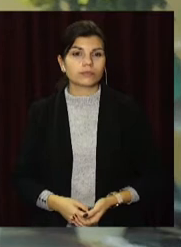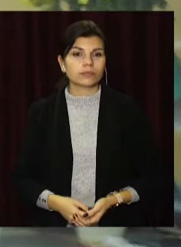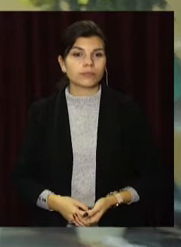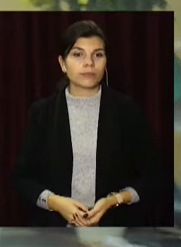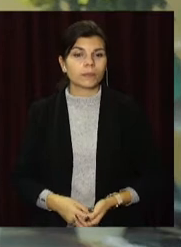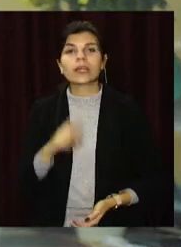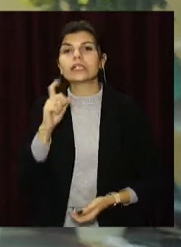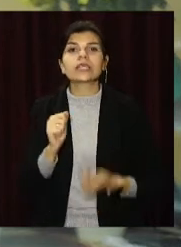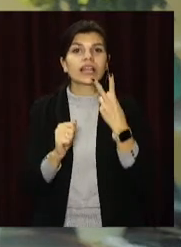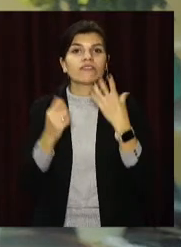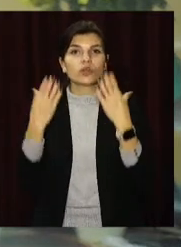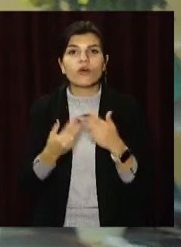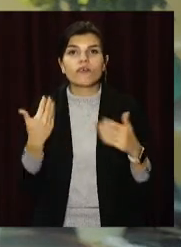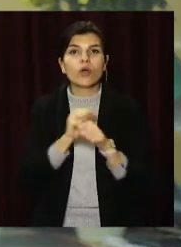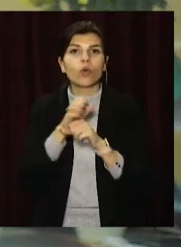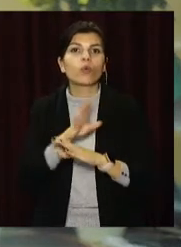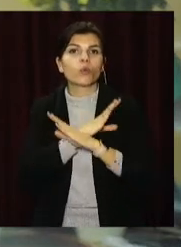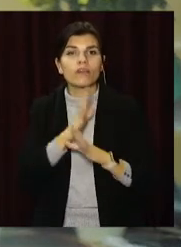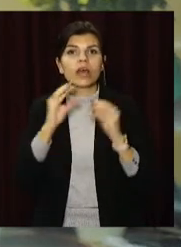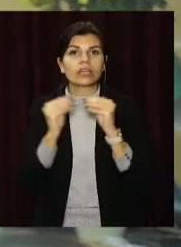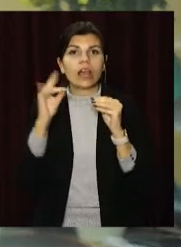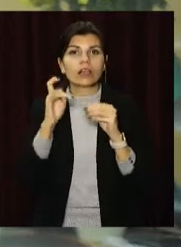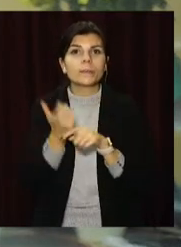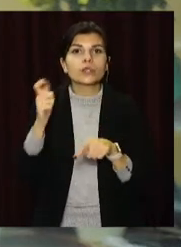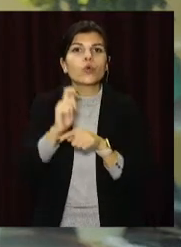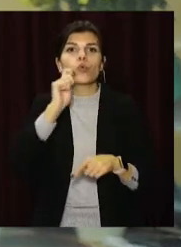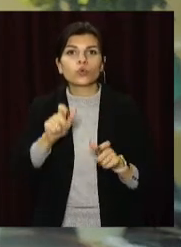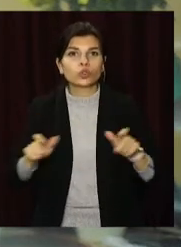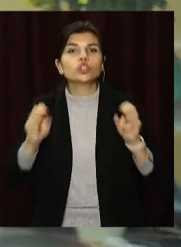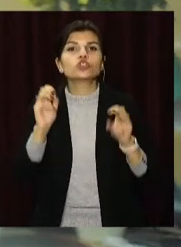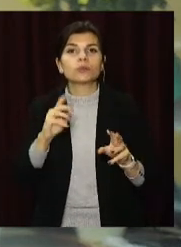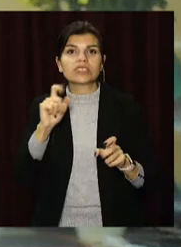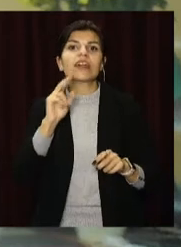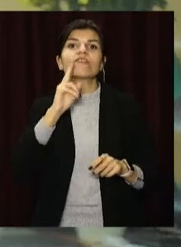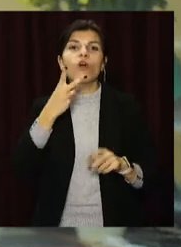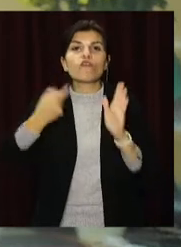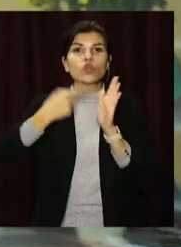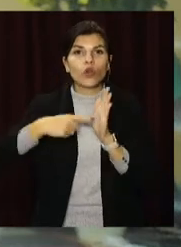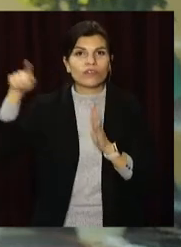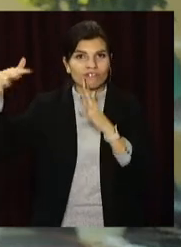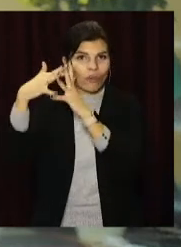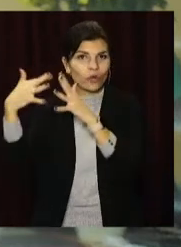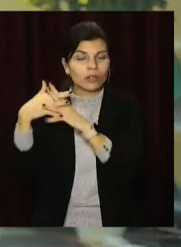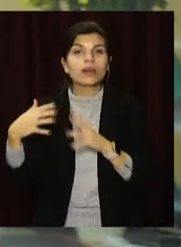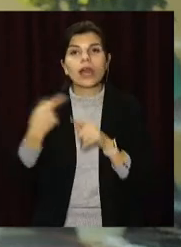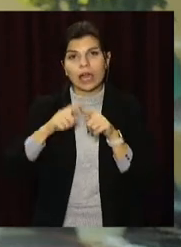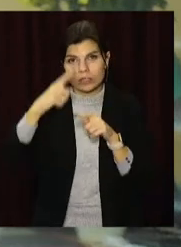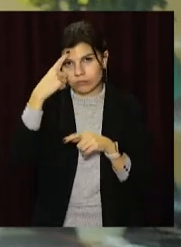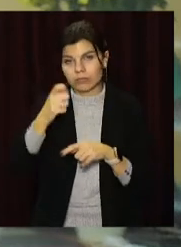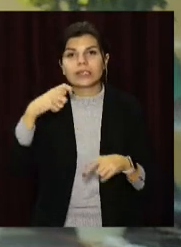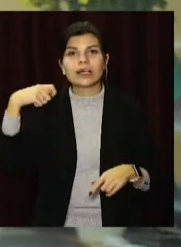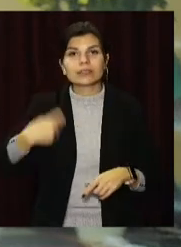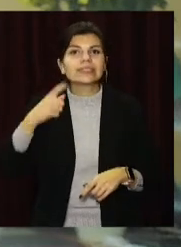За дві доби від ковіду померло в десятеро більше українців, ніж за два роки війни на Донбасі. На цьому наголосив